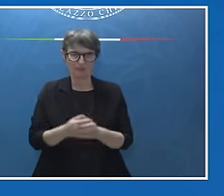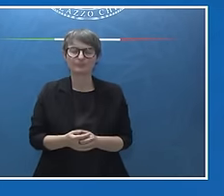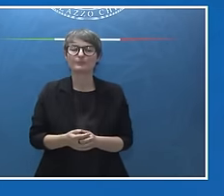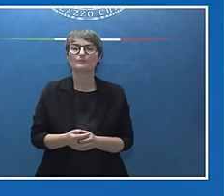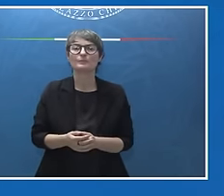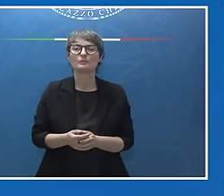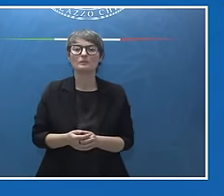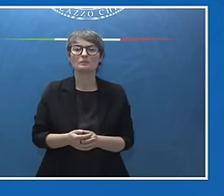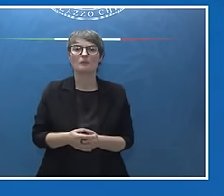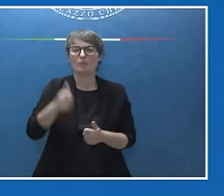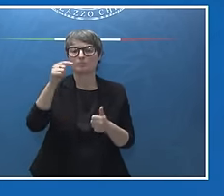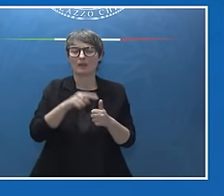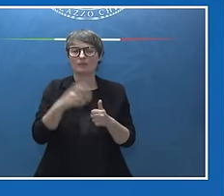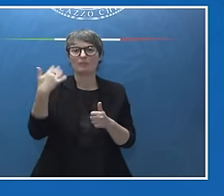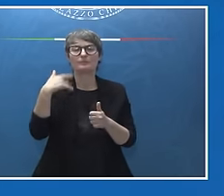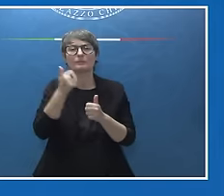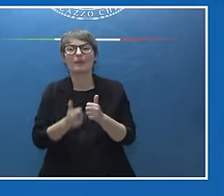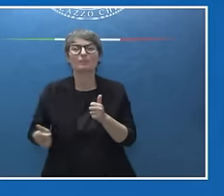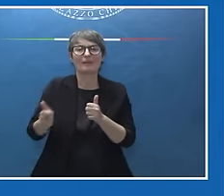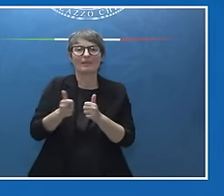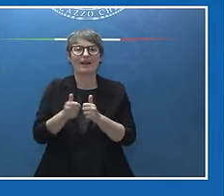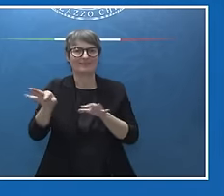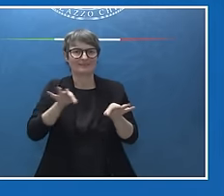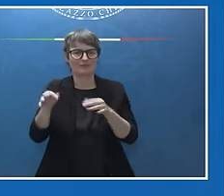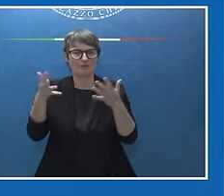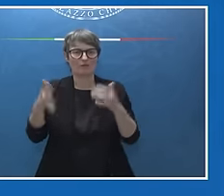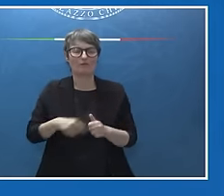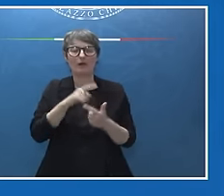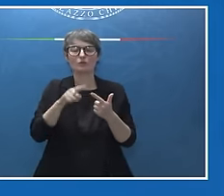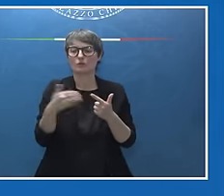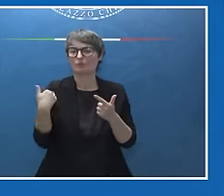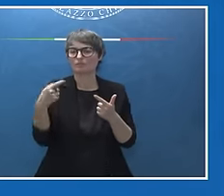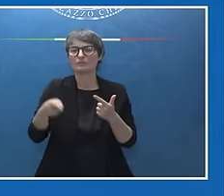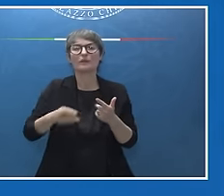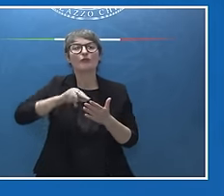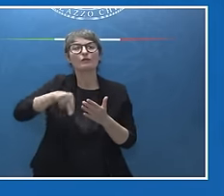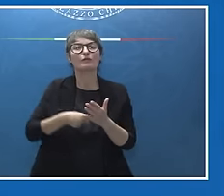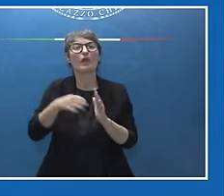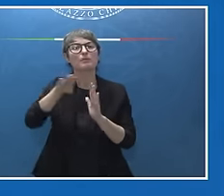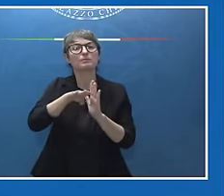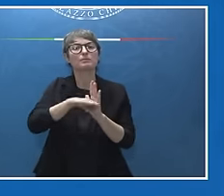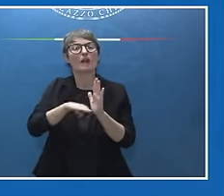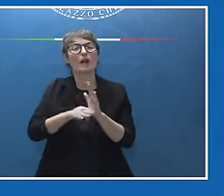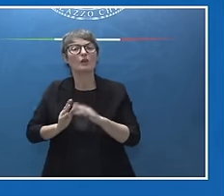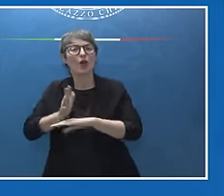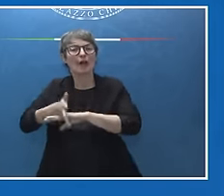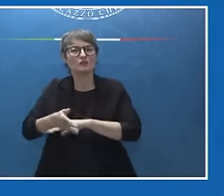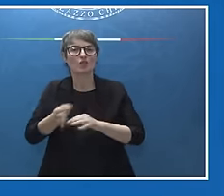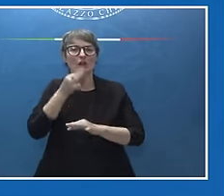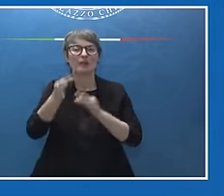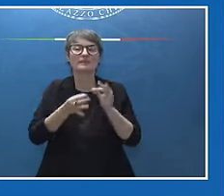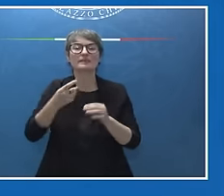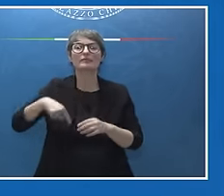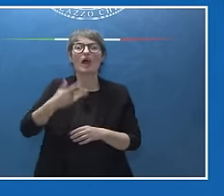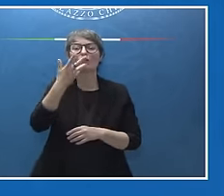la definizione di un partenariato strategico e adesso con la firma di un piano d'azione. Vuol dire che vogliamo cadenzare